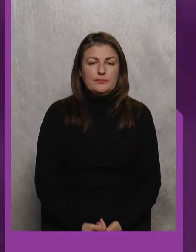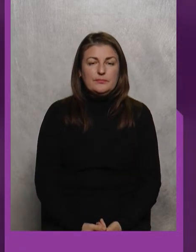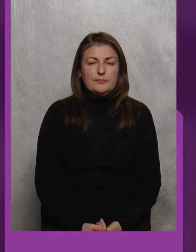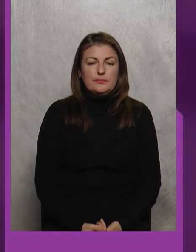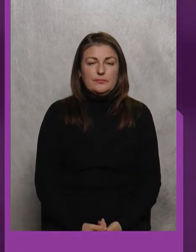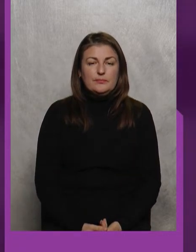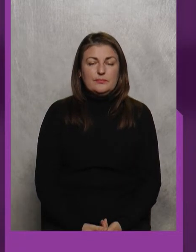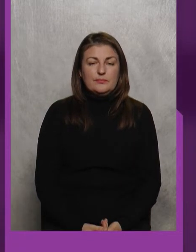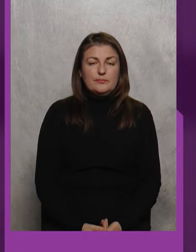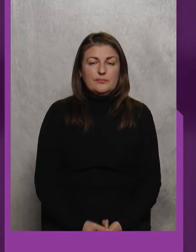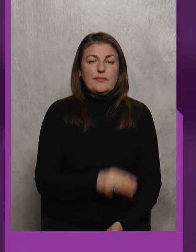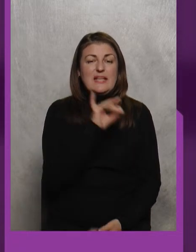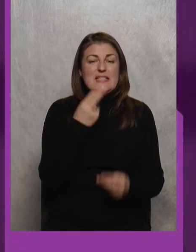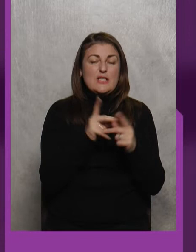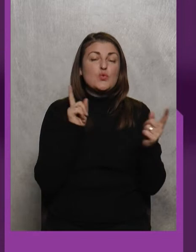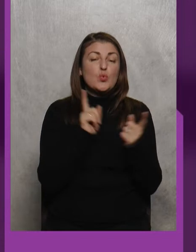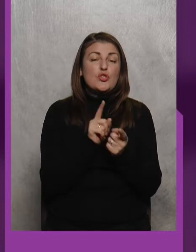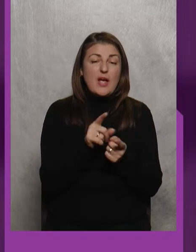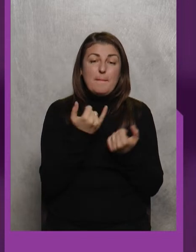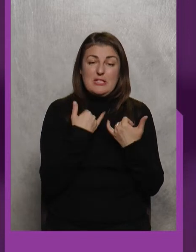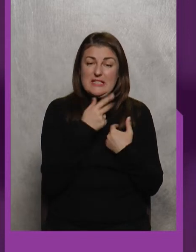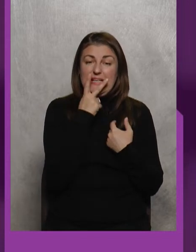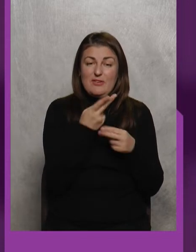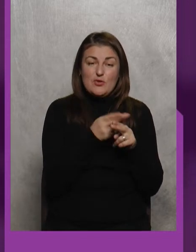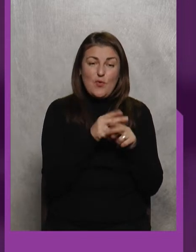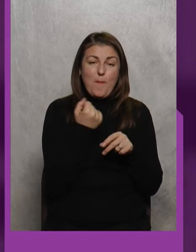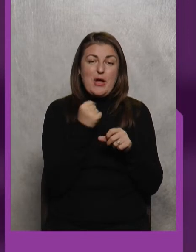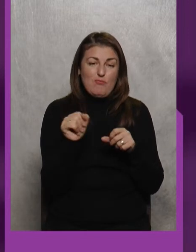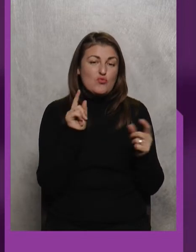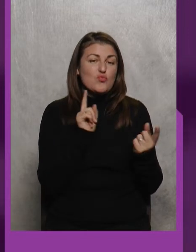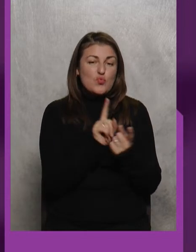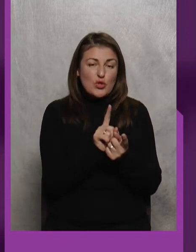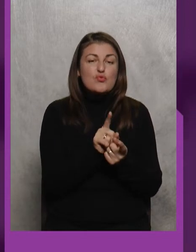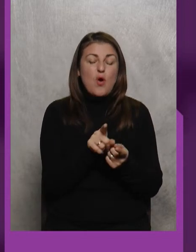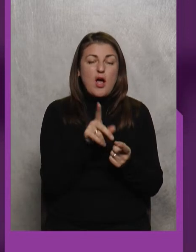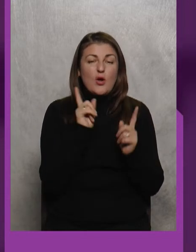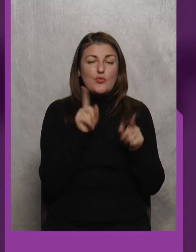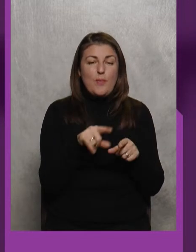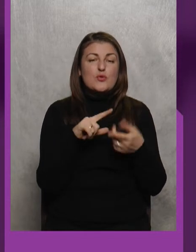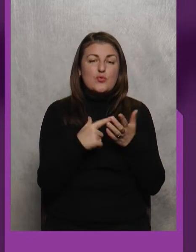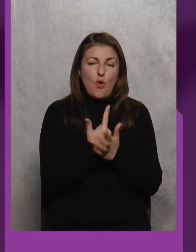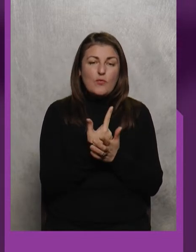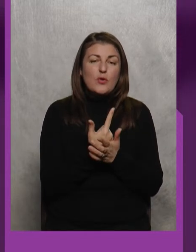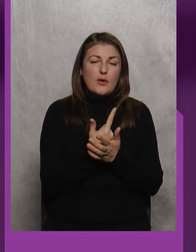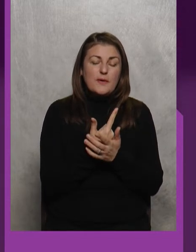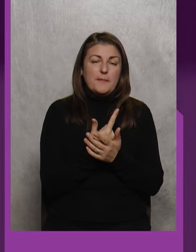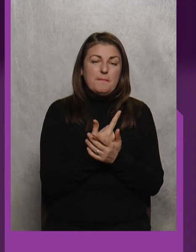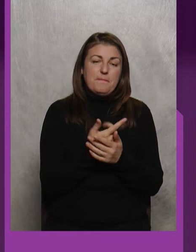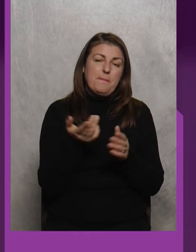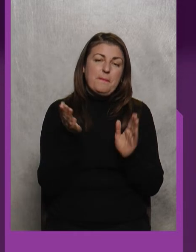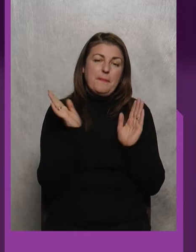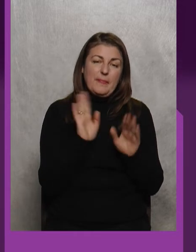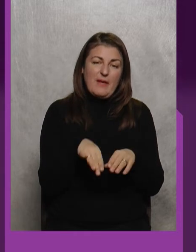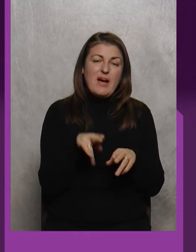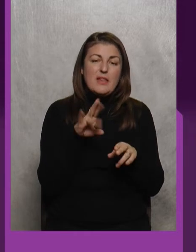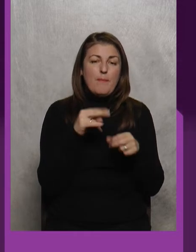Ці суточки Наразі і дивимося цю переможну сутичку Тому знову ж Ну давайте